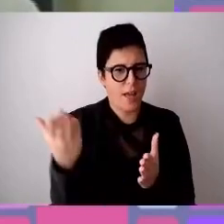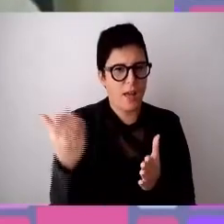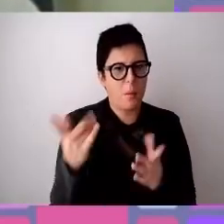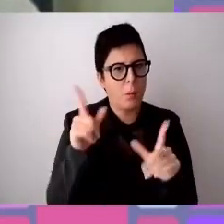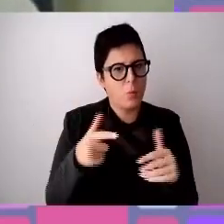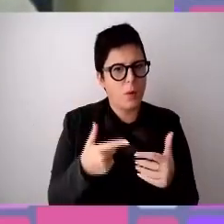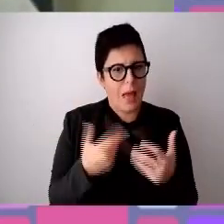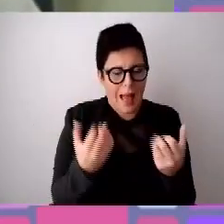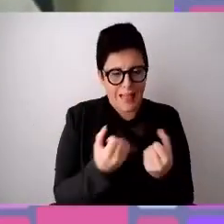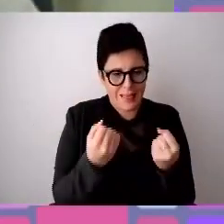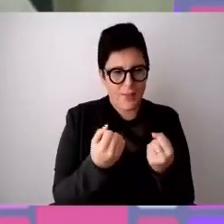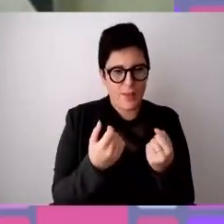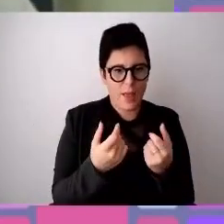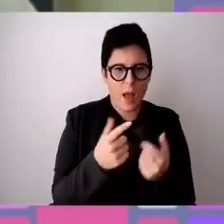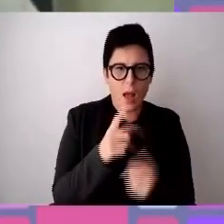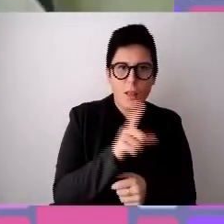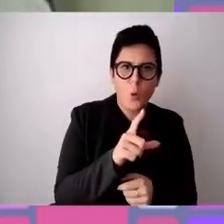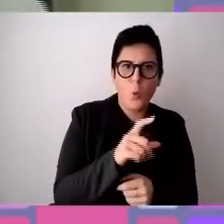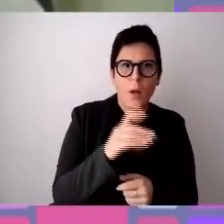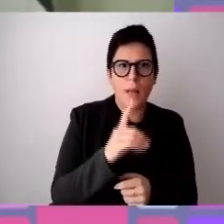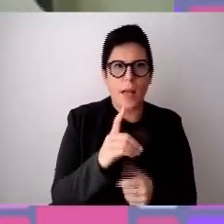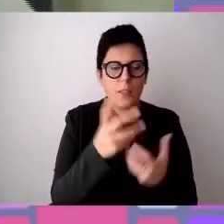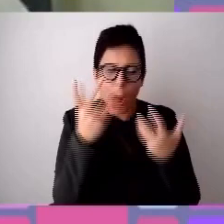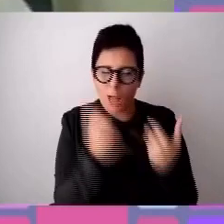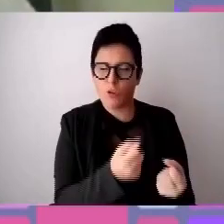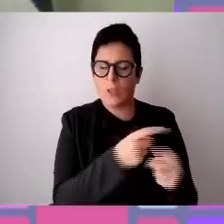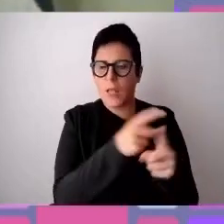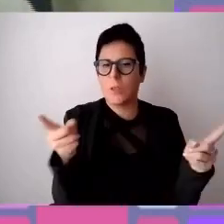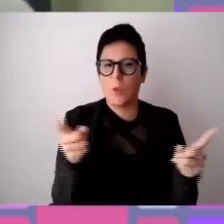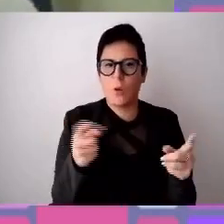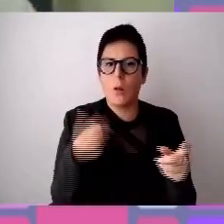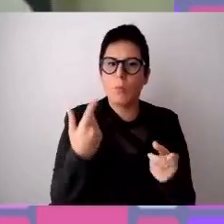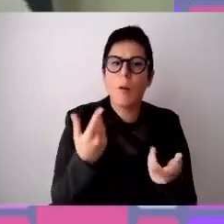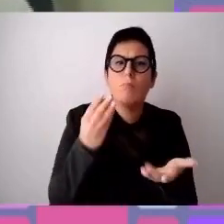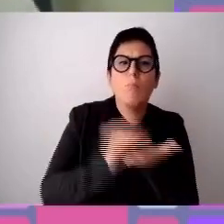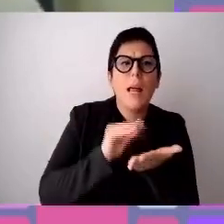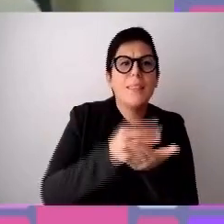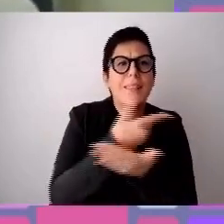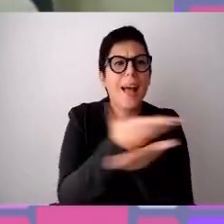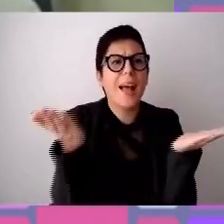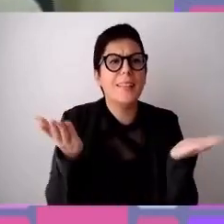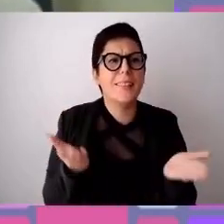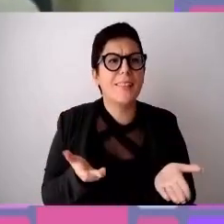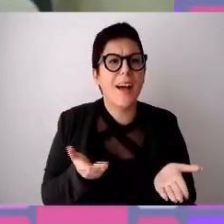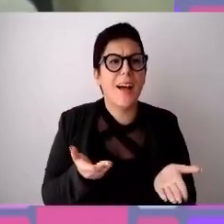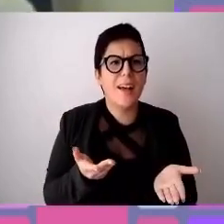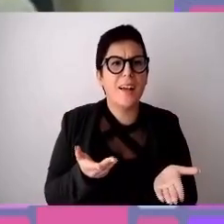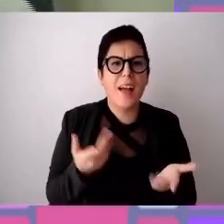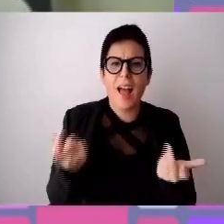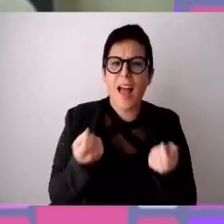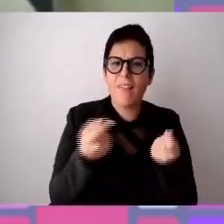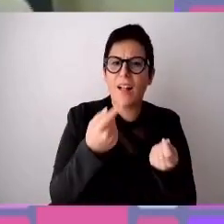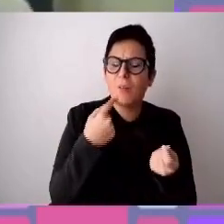delle attività di Luca e di Danilo. Lo testimonia anche la vostra presenza qui, lo testimonia questo evento, quindi c'è una sensibilità